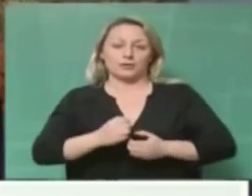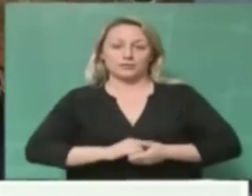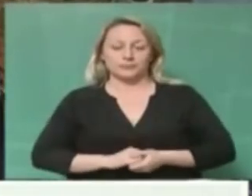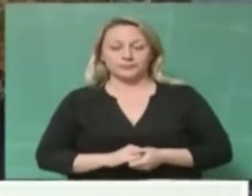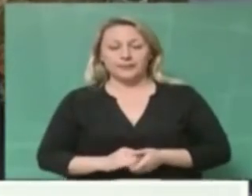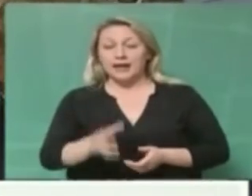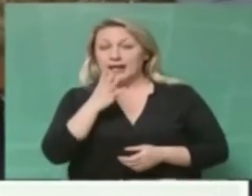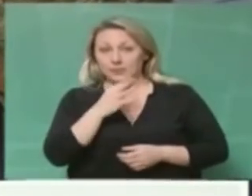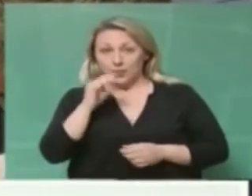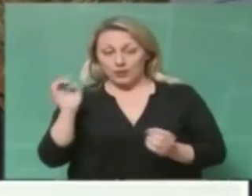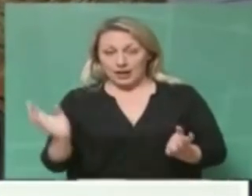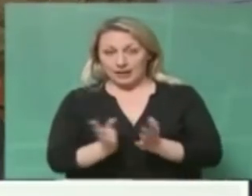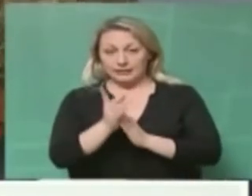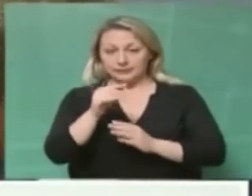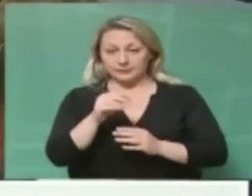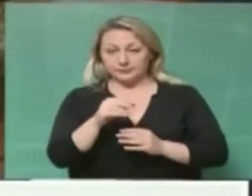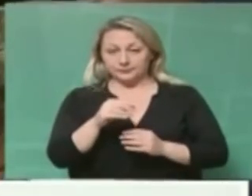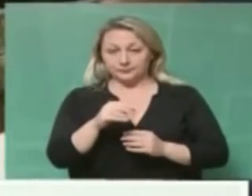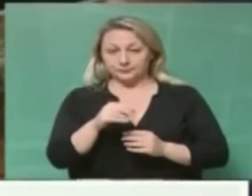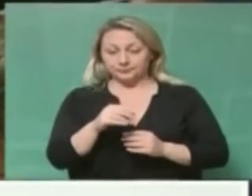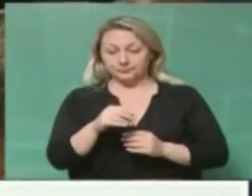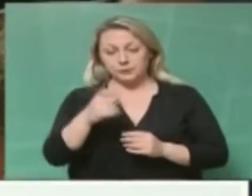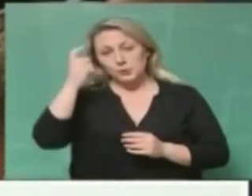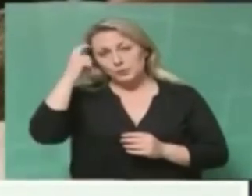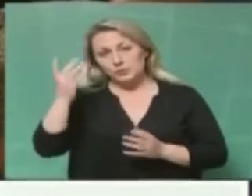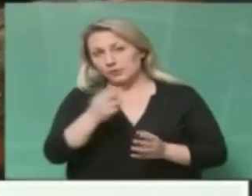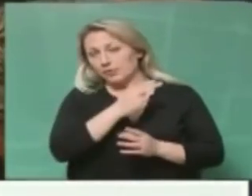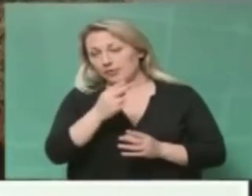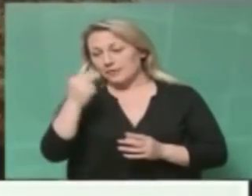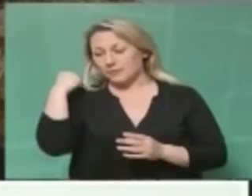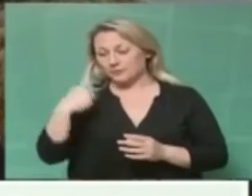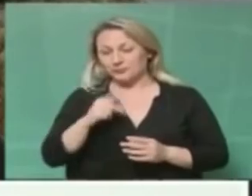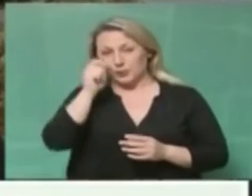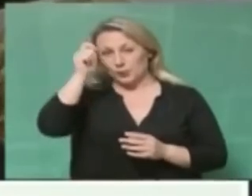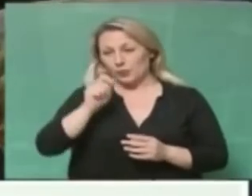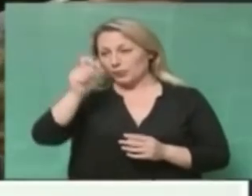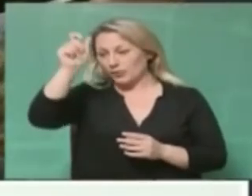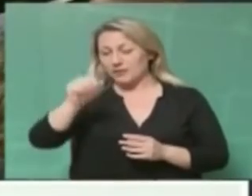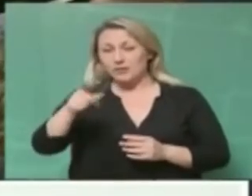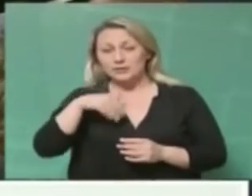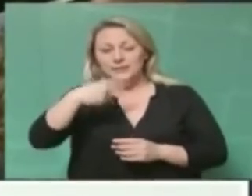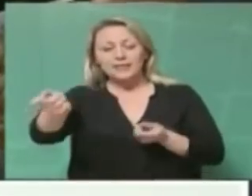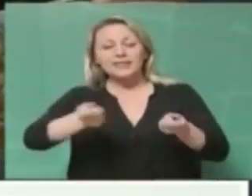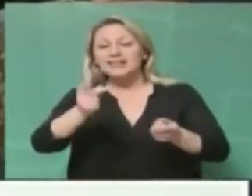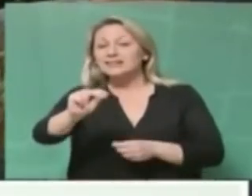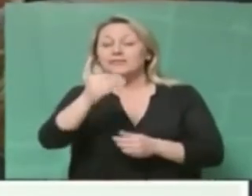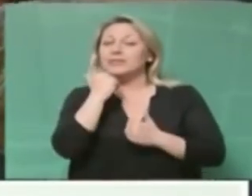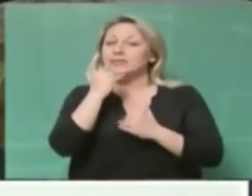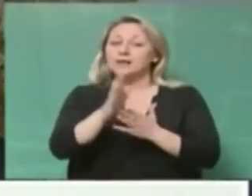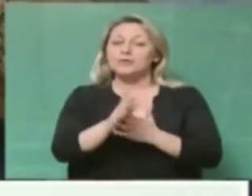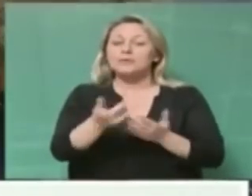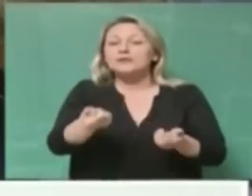Διότι από εκεί και πέρα κύριε Πρόεδρε, νομίζω ότι το επιχείρημα του Δημάρχου να μην δεσμευτεί η επόμενη δίκηση είναι καθαρά, πώς να το πω,